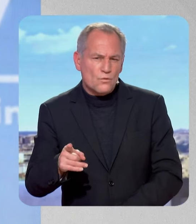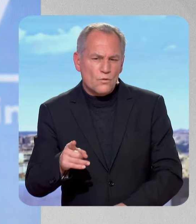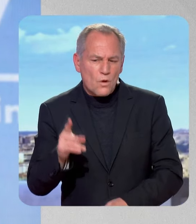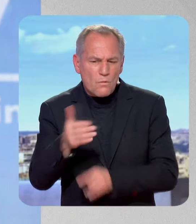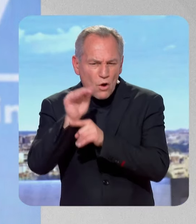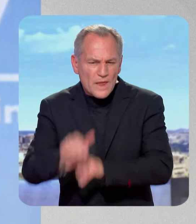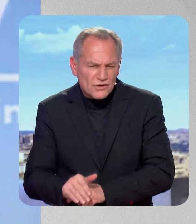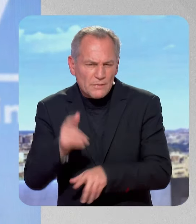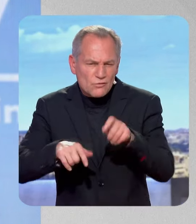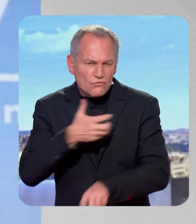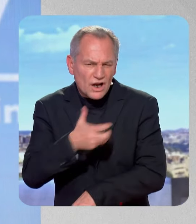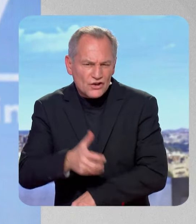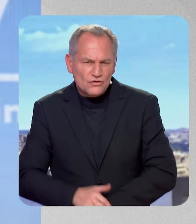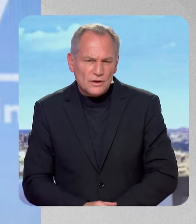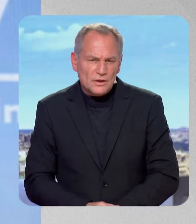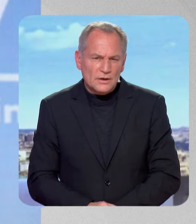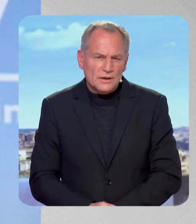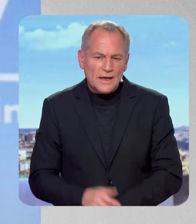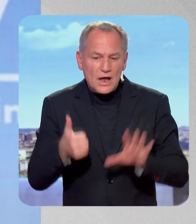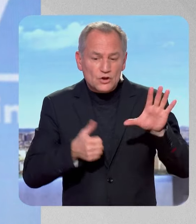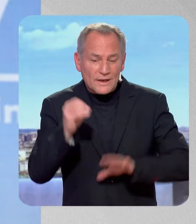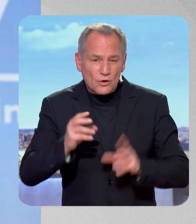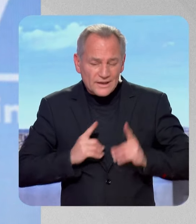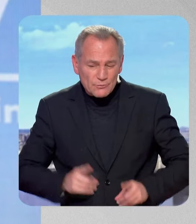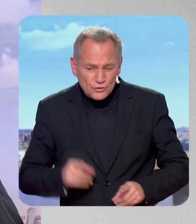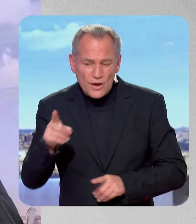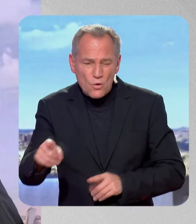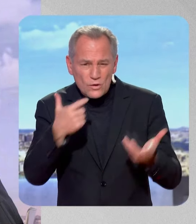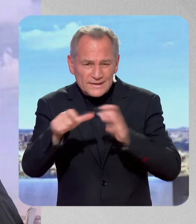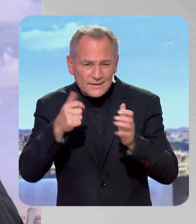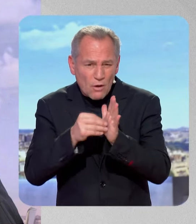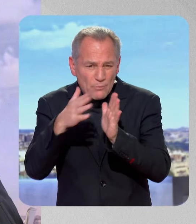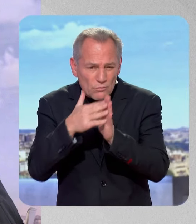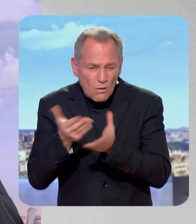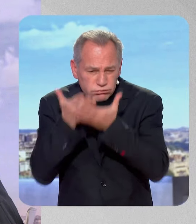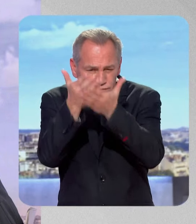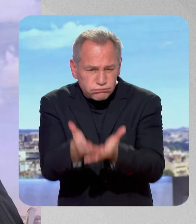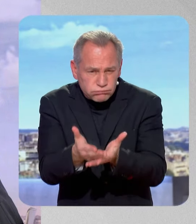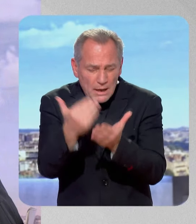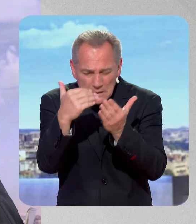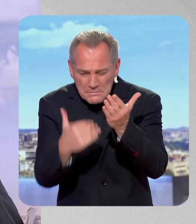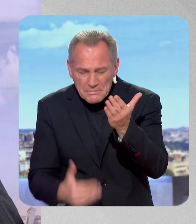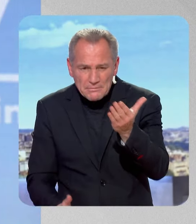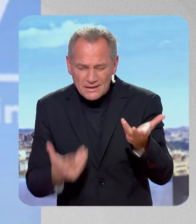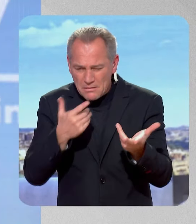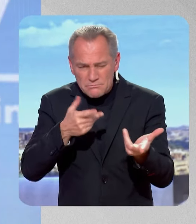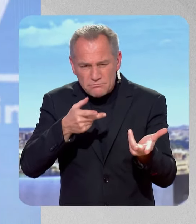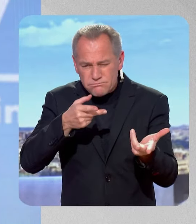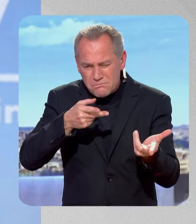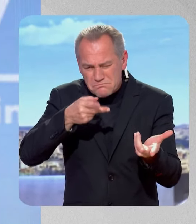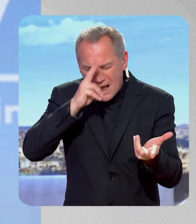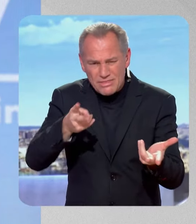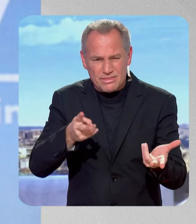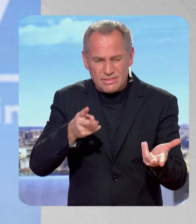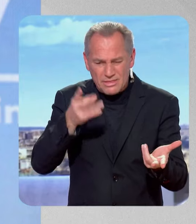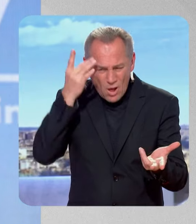Non, je finis là-dessus. 60 députés, aujourd'hui, qui ont déposé 700 amendements. C'est ridicule. Ce sont des amendements de blague. Et je vous le dis,